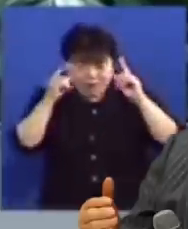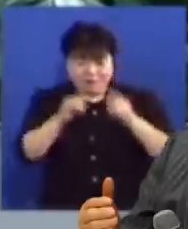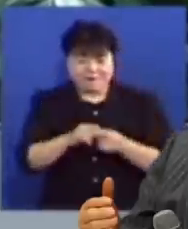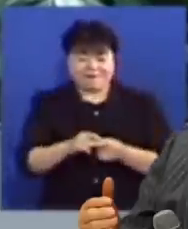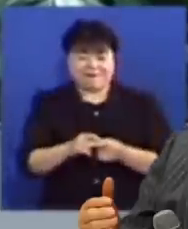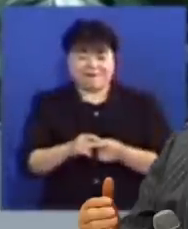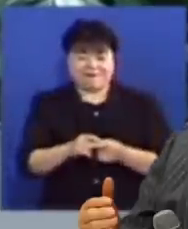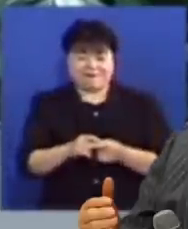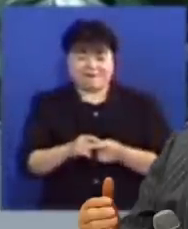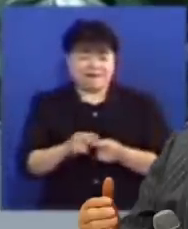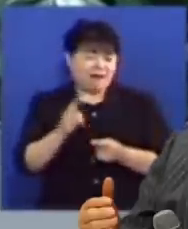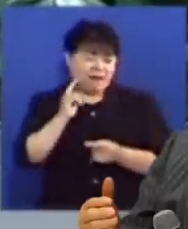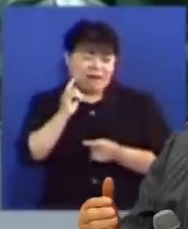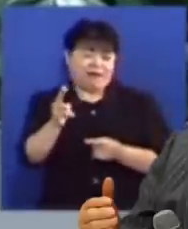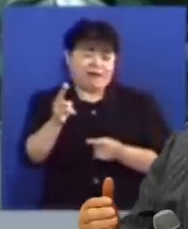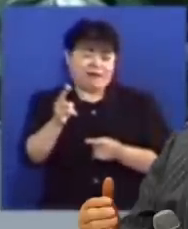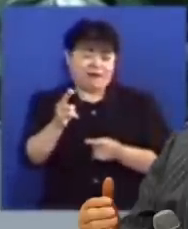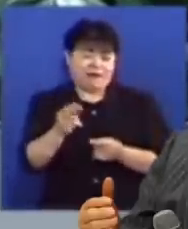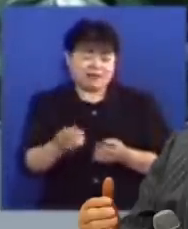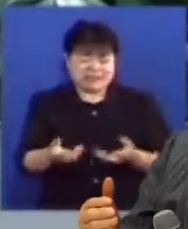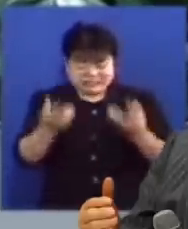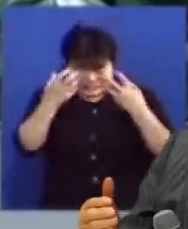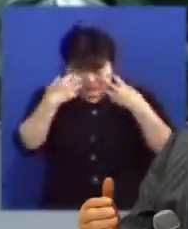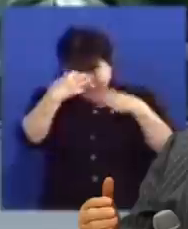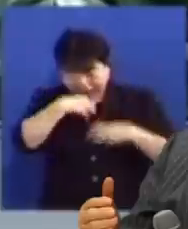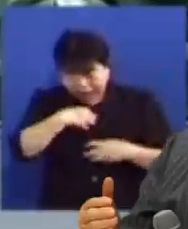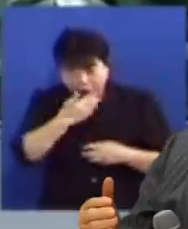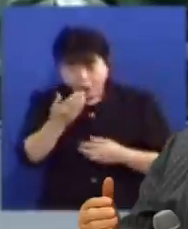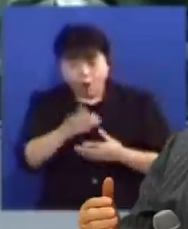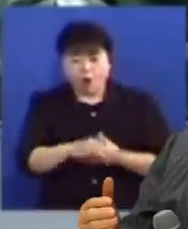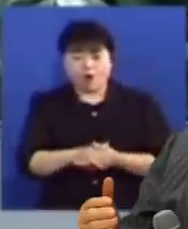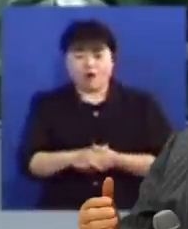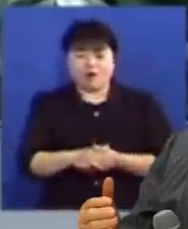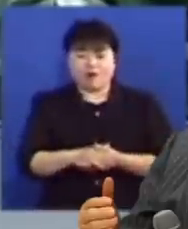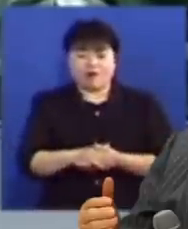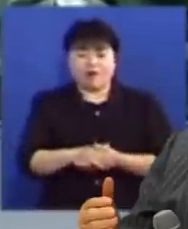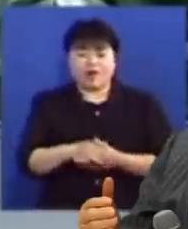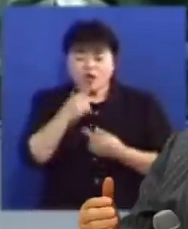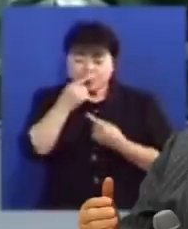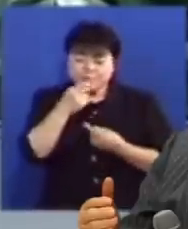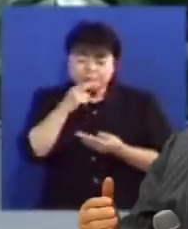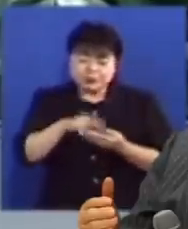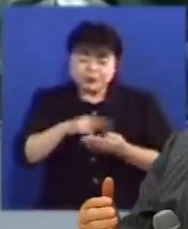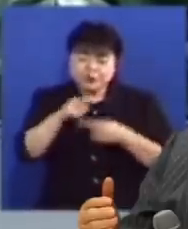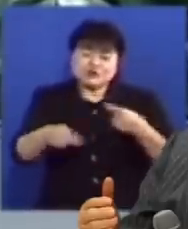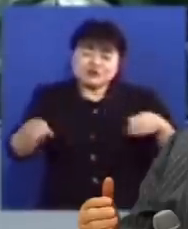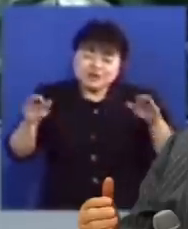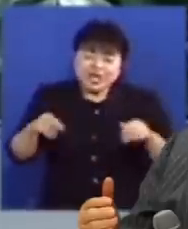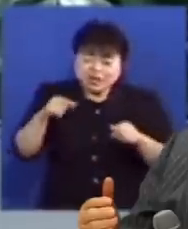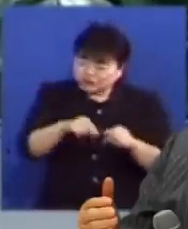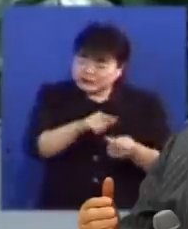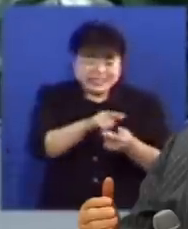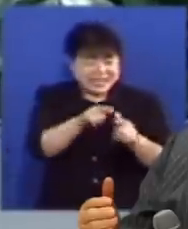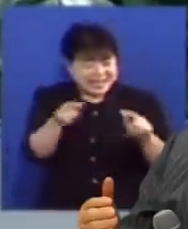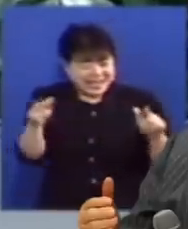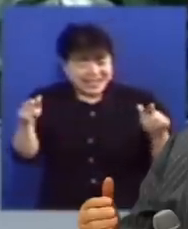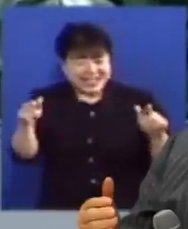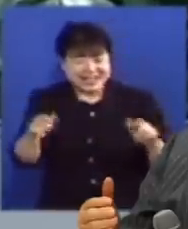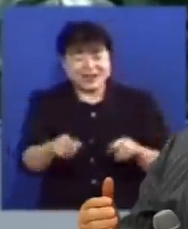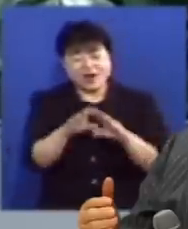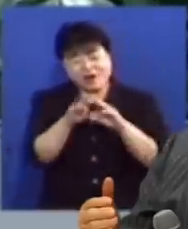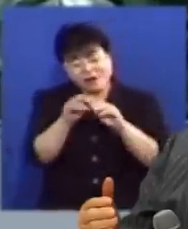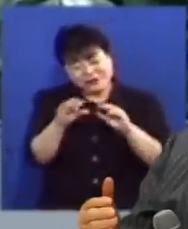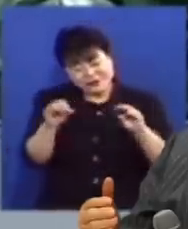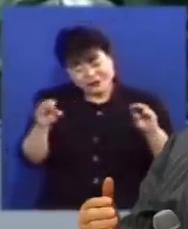날짐승을 잡아 죽인다 그렇게 생각하지만 비둘기는 죽이는 것과 상관이 없습니다 아주